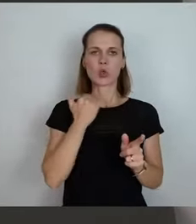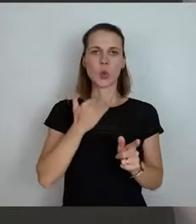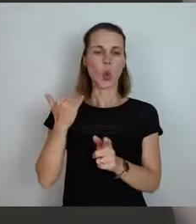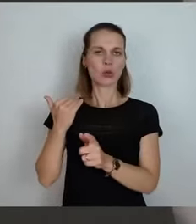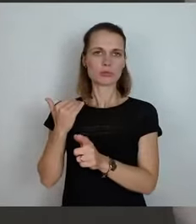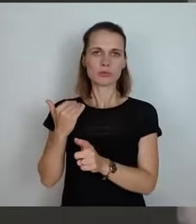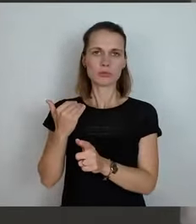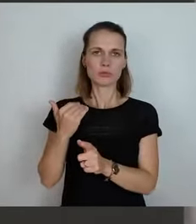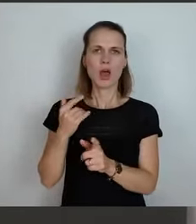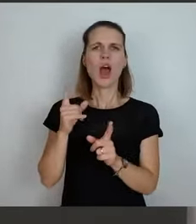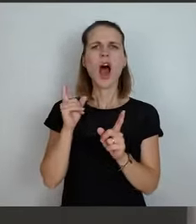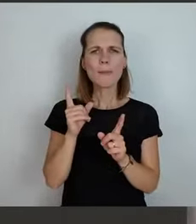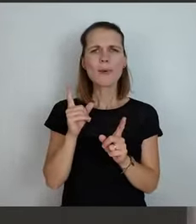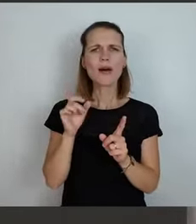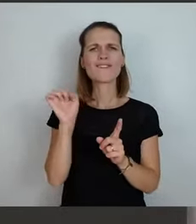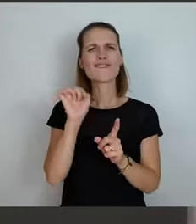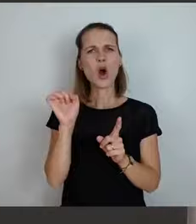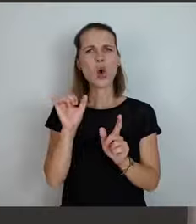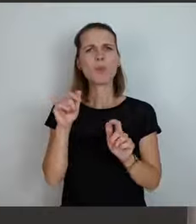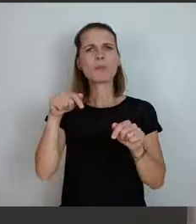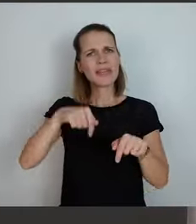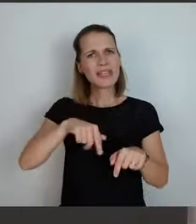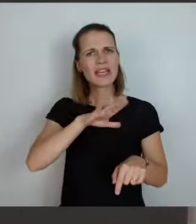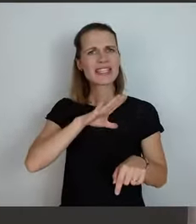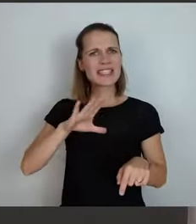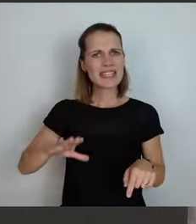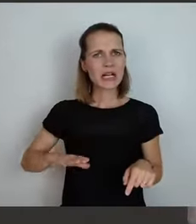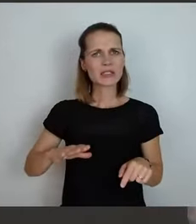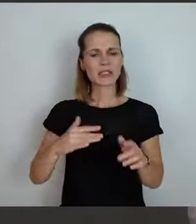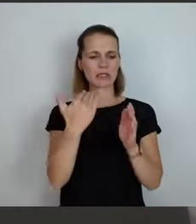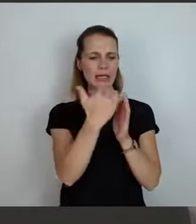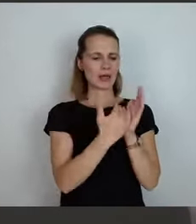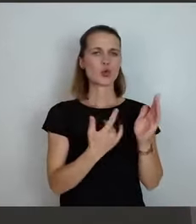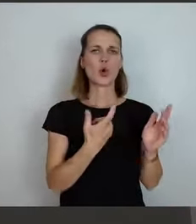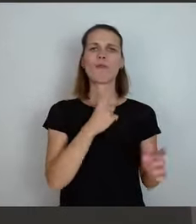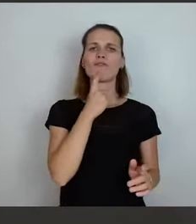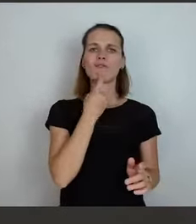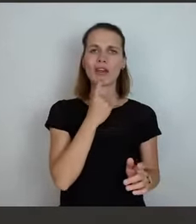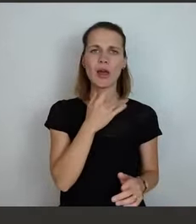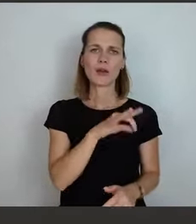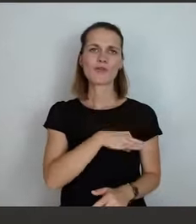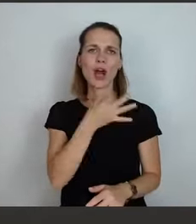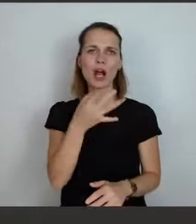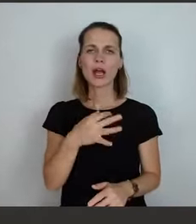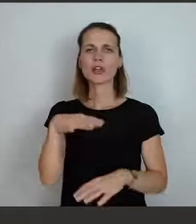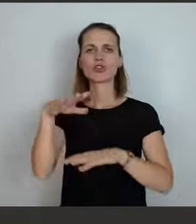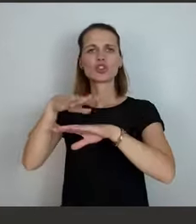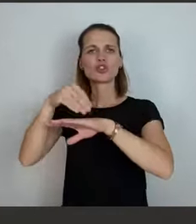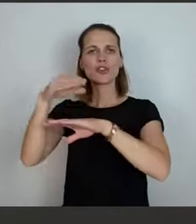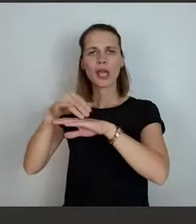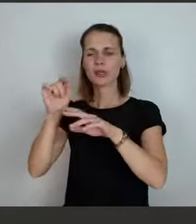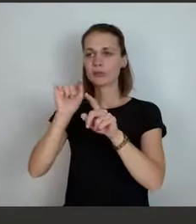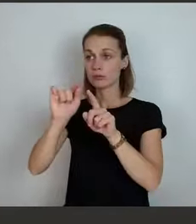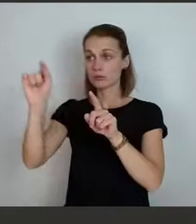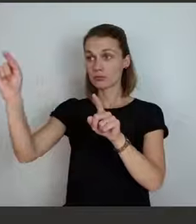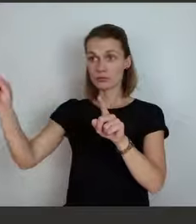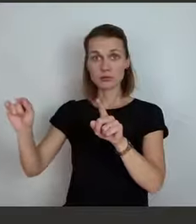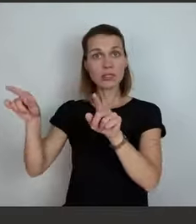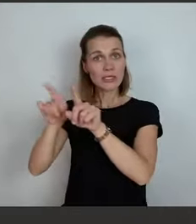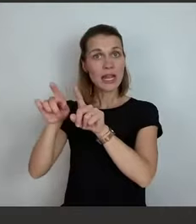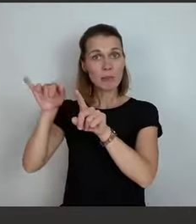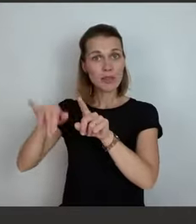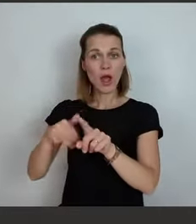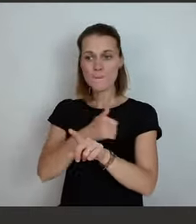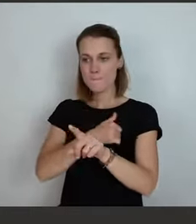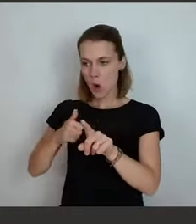es eigentlich bei uns so geregelt? Und in Finnland und in Frankreich und in Schweden, wo die auch die Wölfe haben, oder in Polen, wo sie